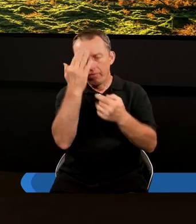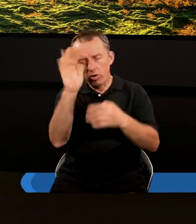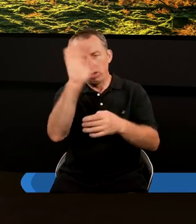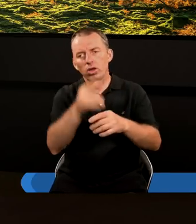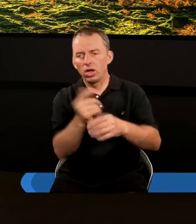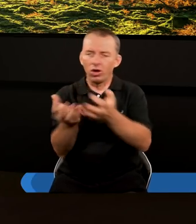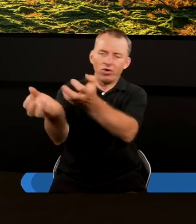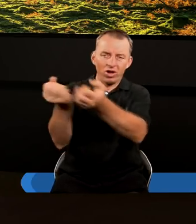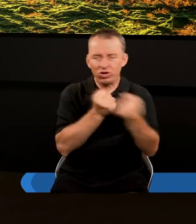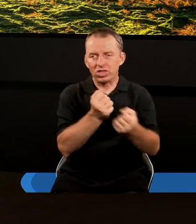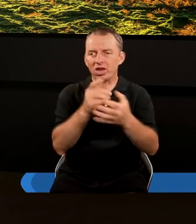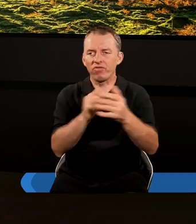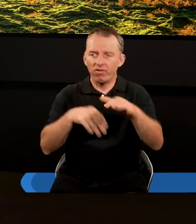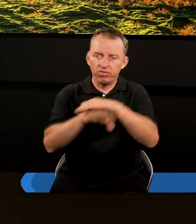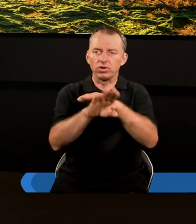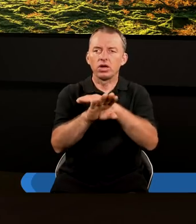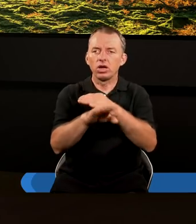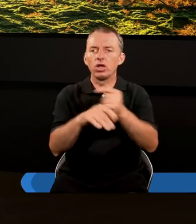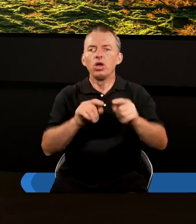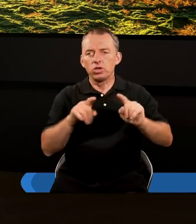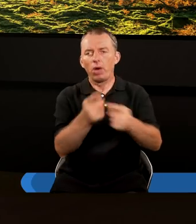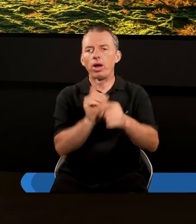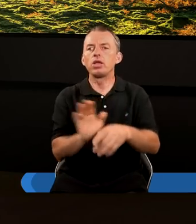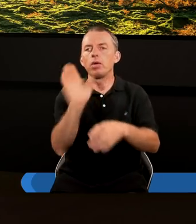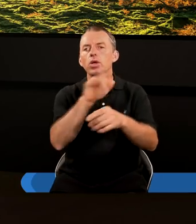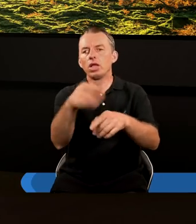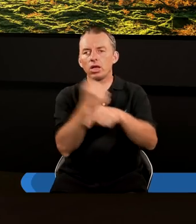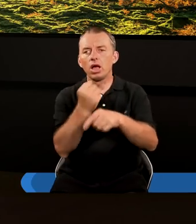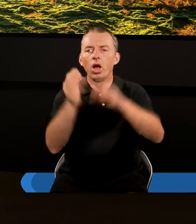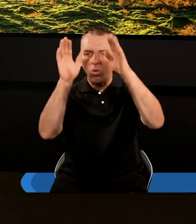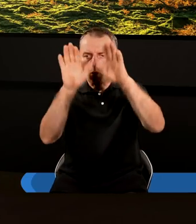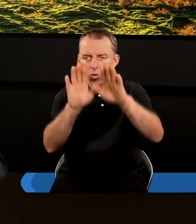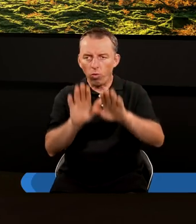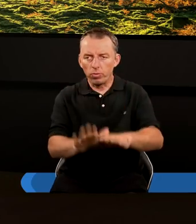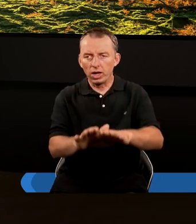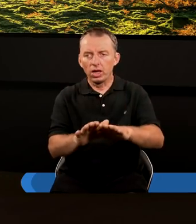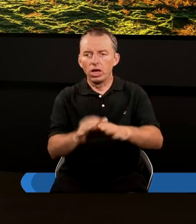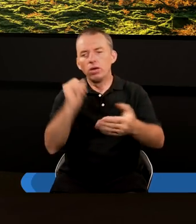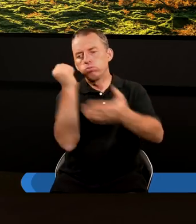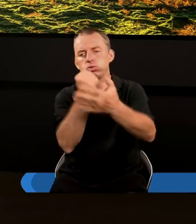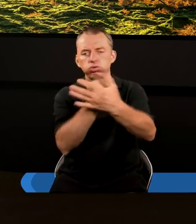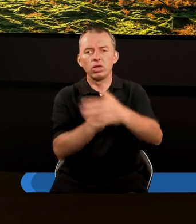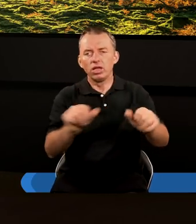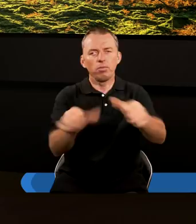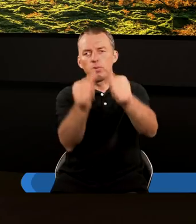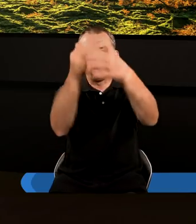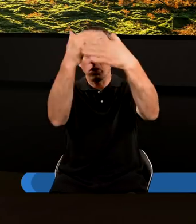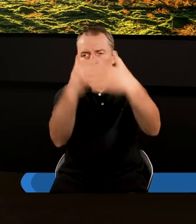Bożej odrywa, że to jest działanie Boże i ten kamień upada, roztrzaskuje te